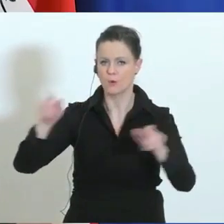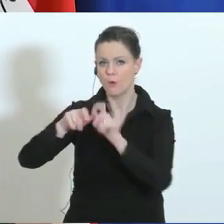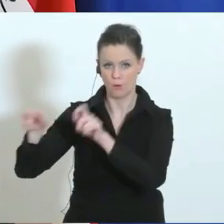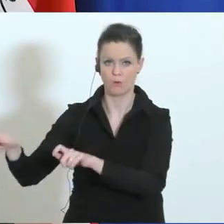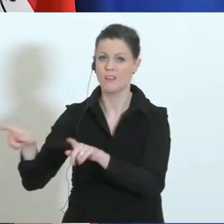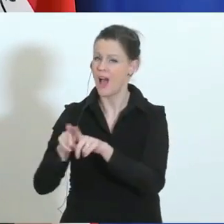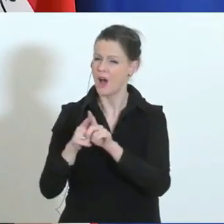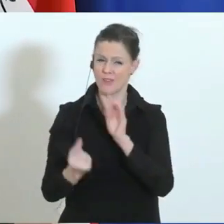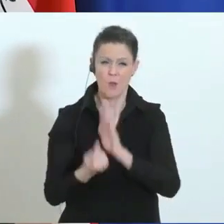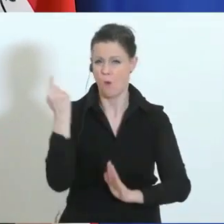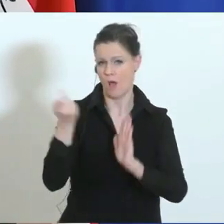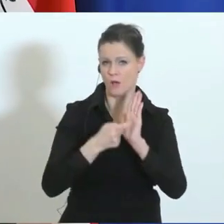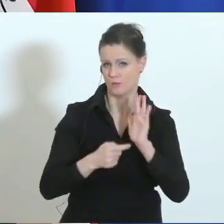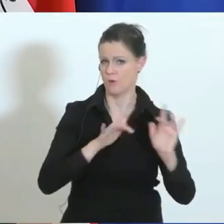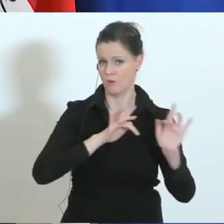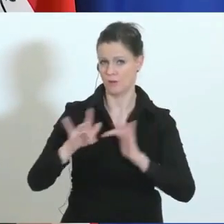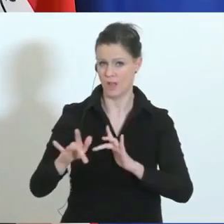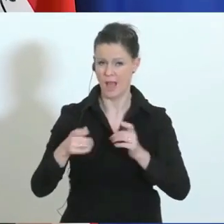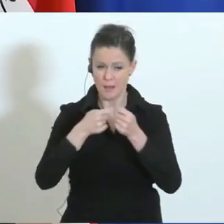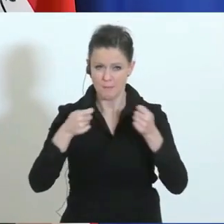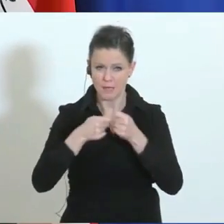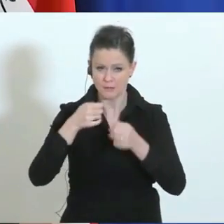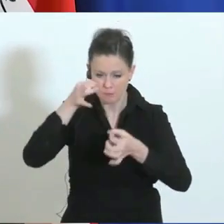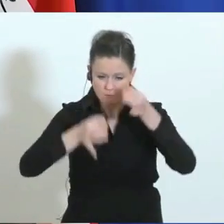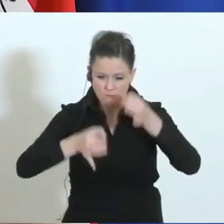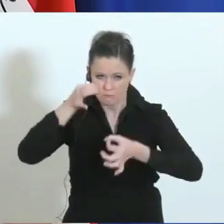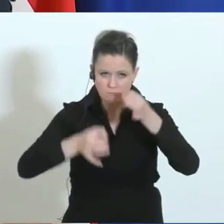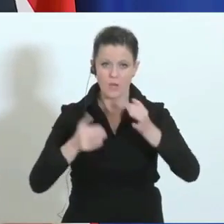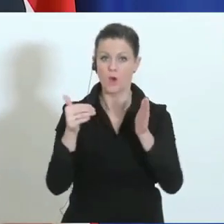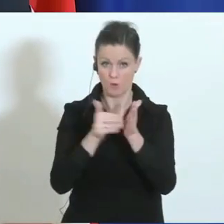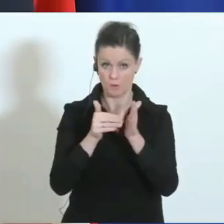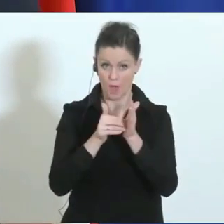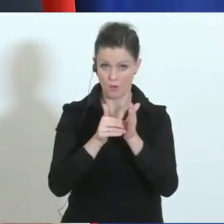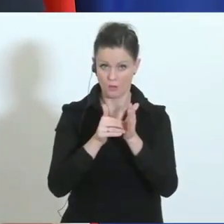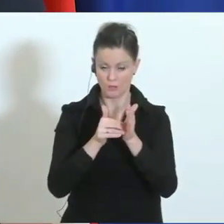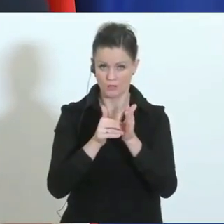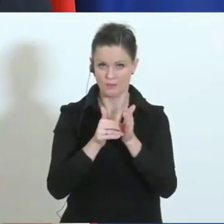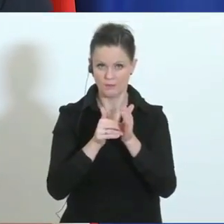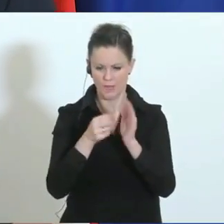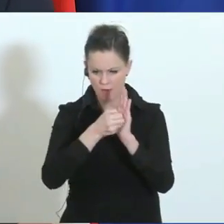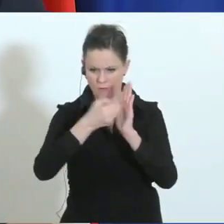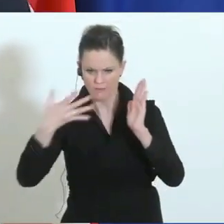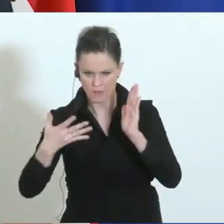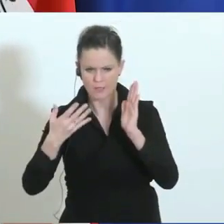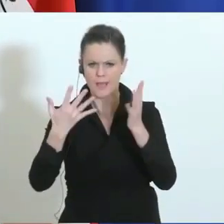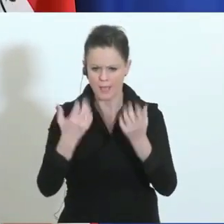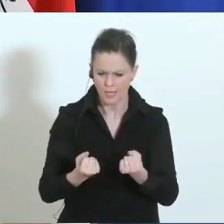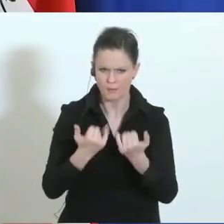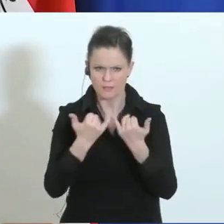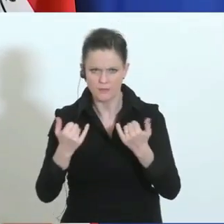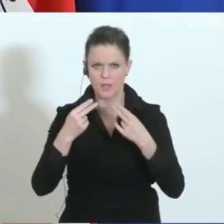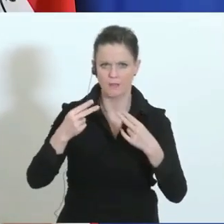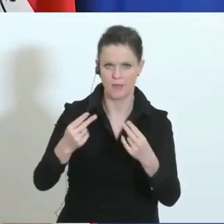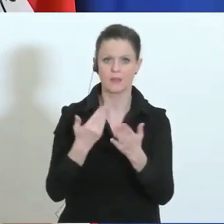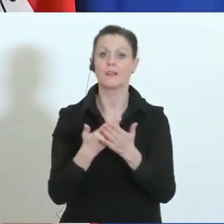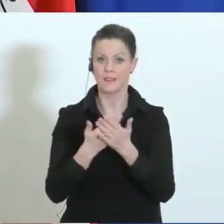Herausforderungen auch vorzubereiten, die Maßnahmen zu evaluieren. Und dass Sie sehen, dass wir alle da an diesem System gemeinsam arbeiten, dass